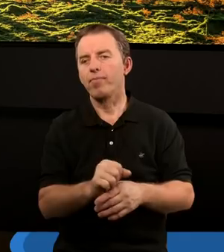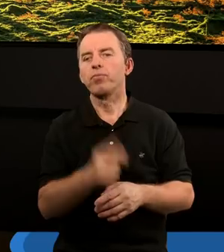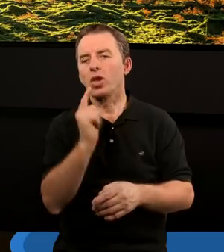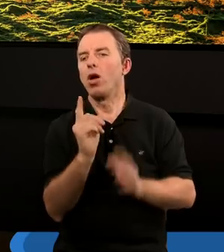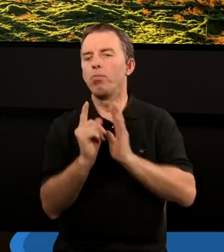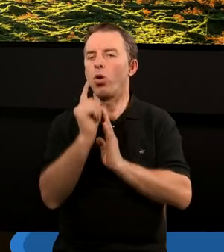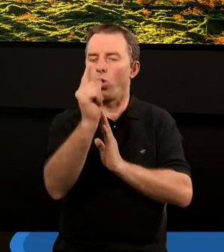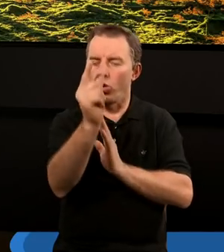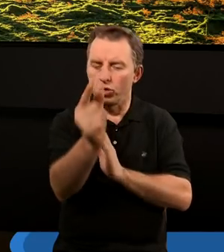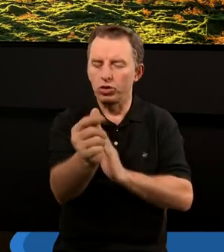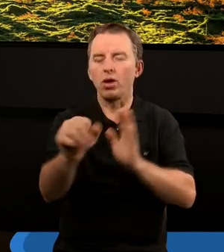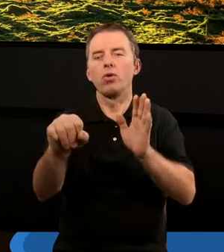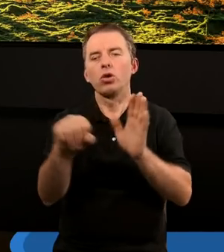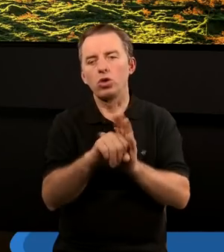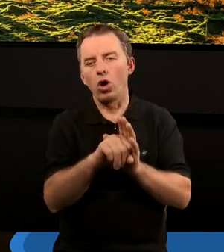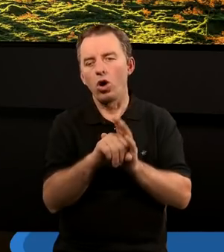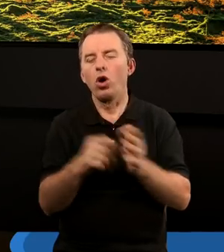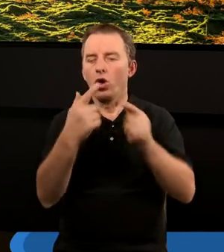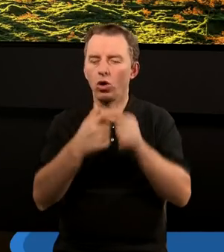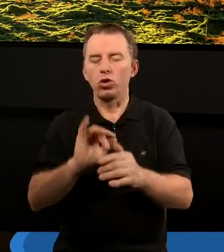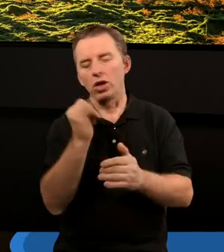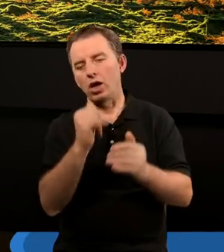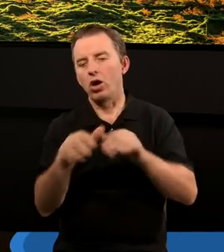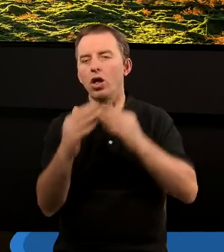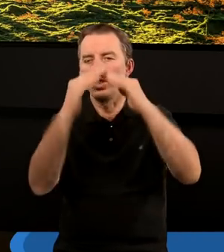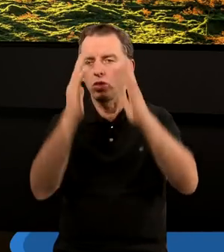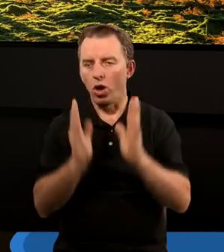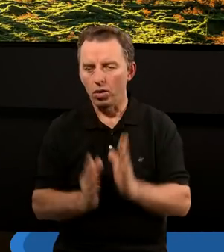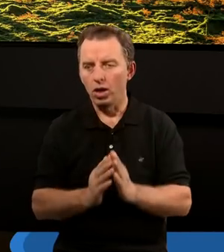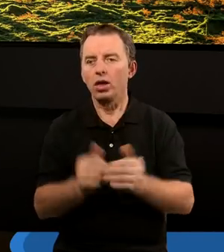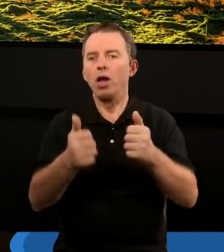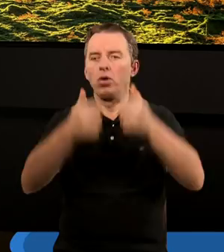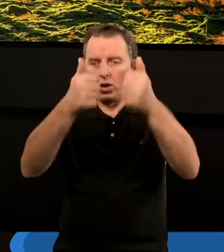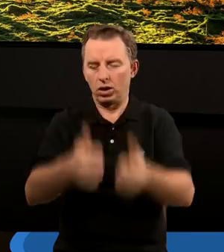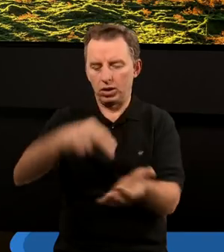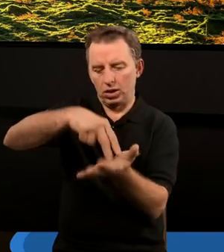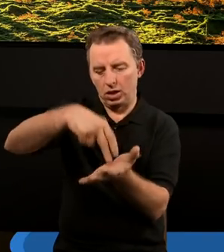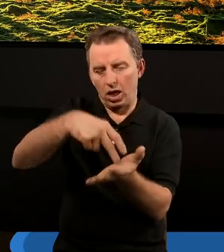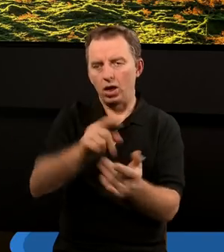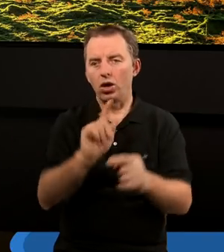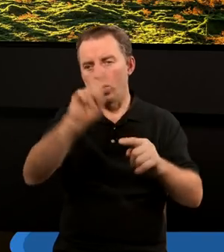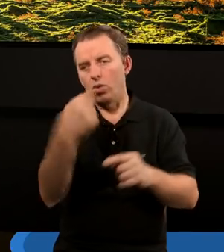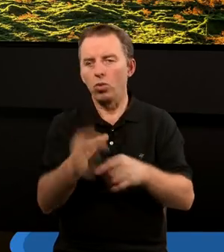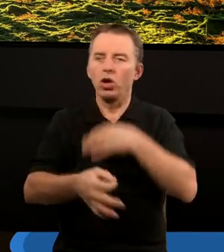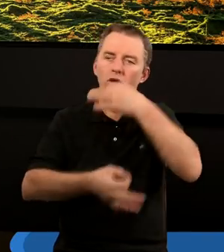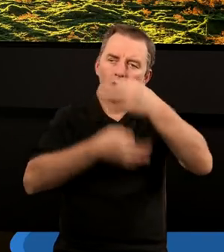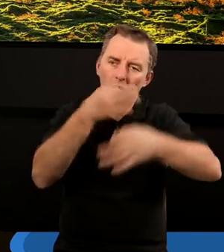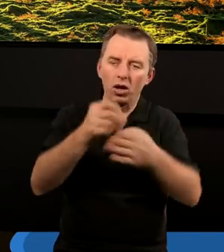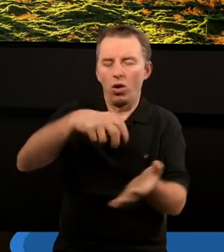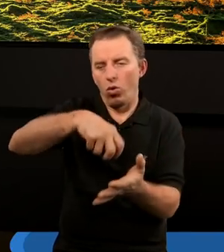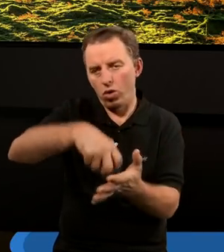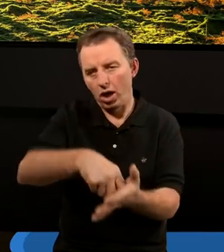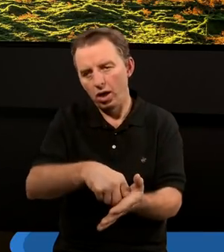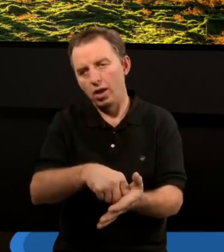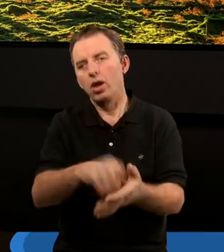prostu z pójściem do kościoła, do jakiegoś budynku, tam z odstaniem godziny, może zaśpiewaniem czegoś,